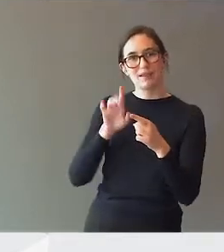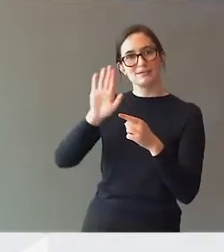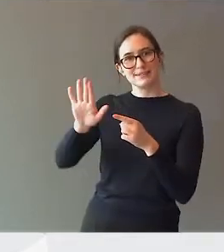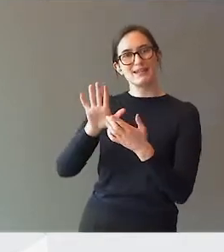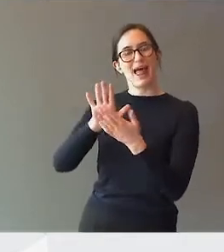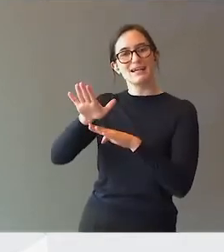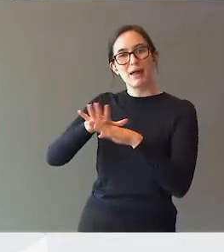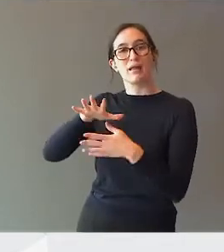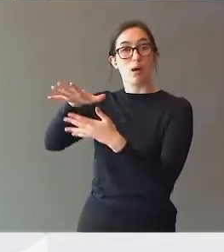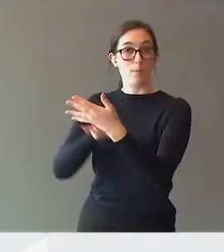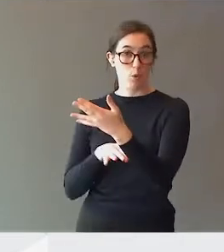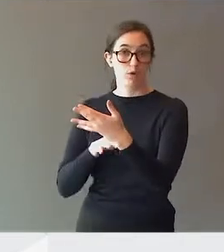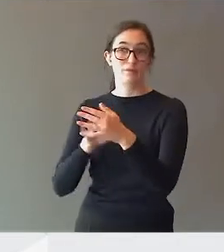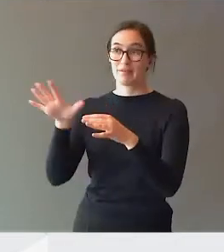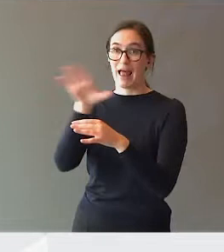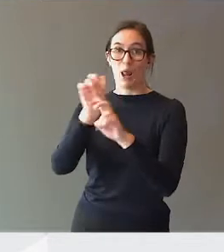kommentere.